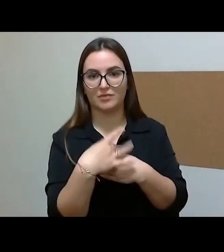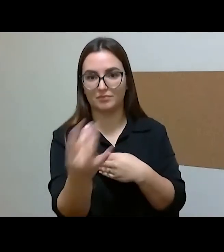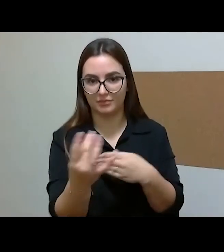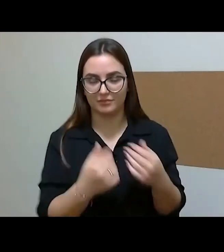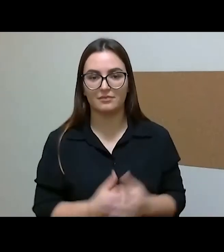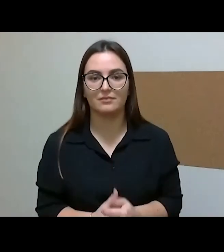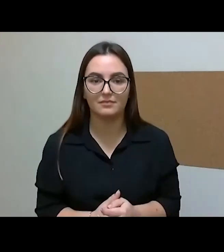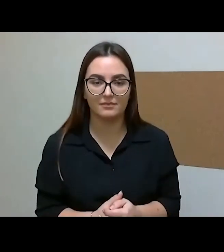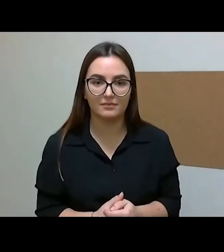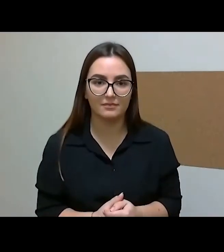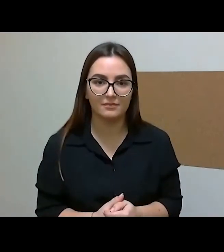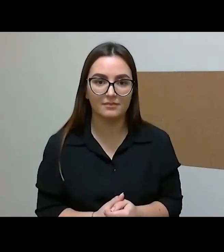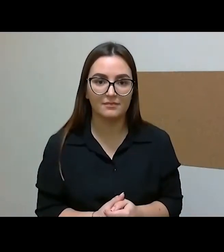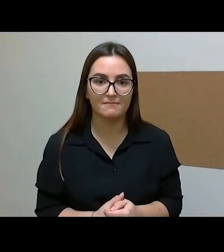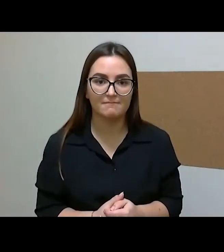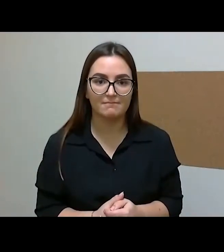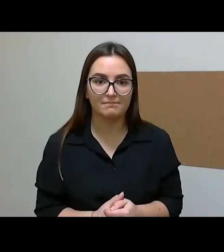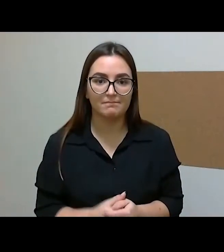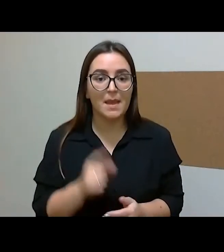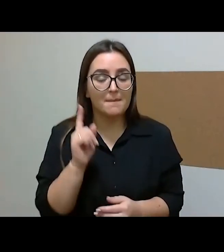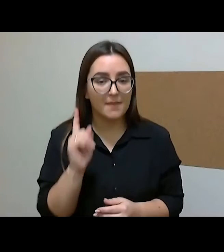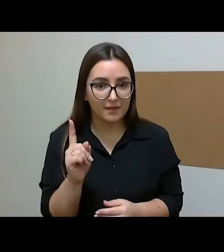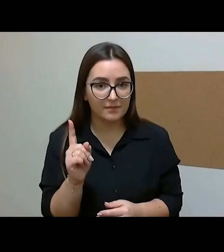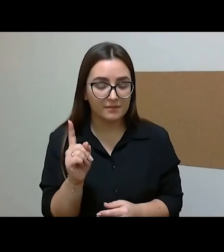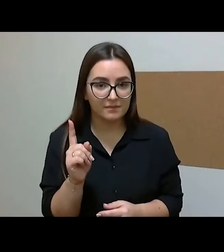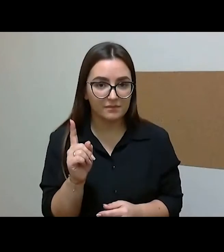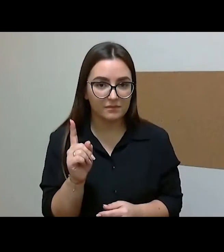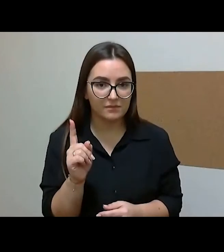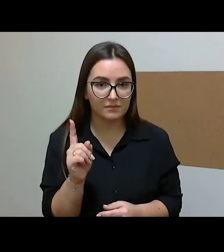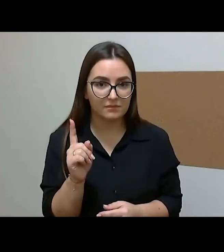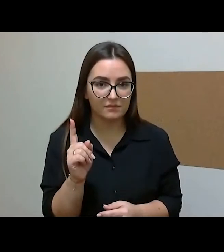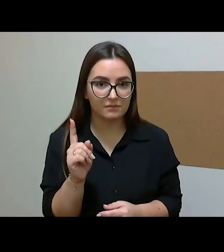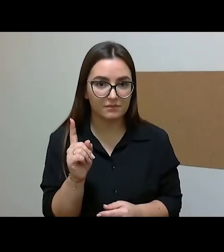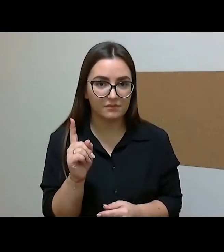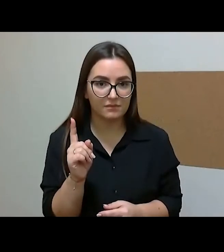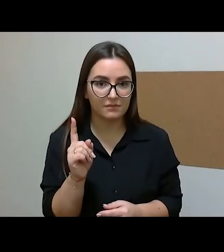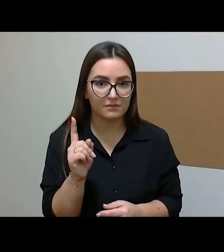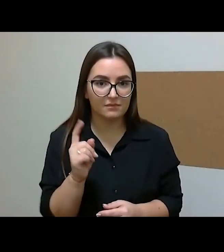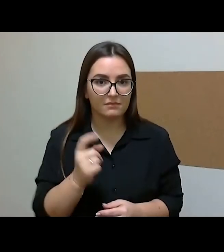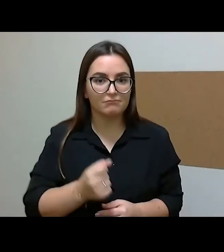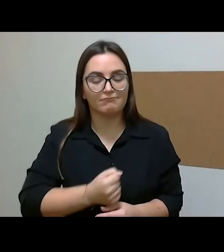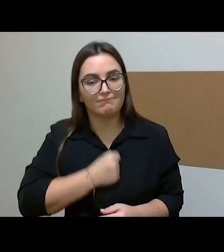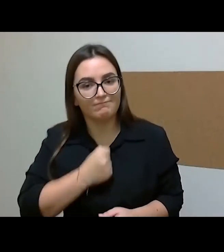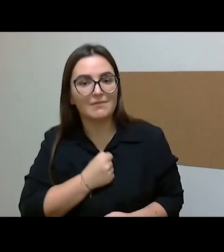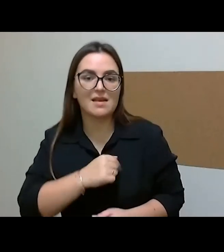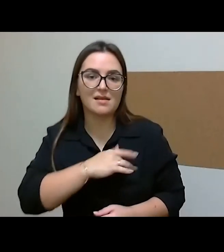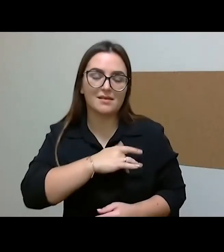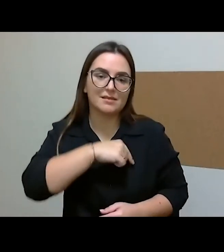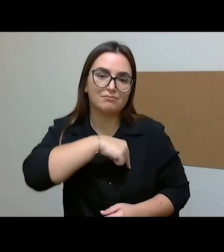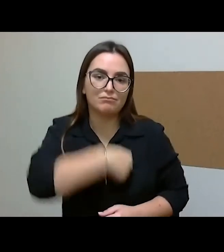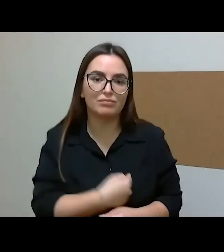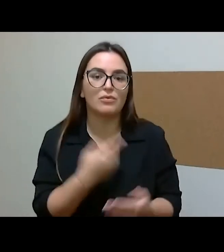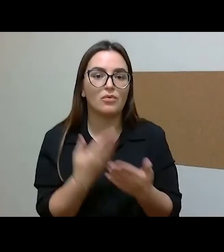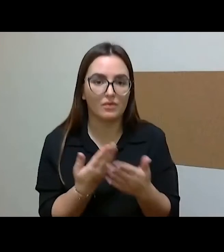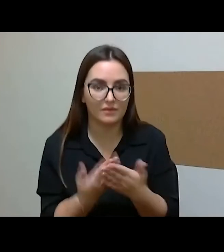archetypus sudėliojo. Bet kas turbūt labiausiai skaudina širdį tėvystėje, tai